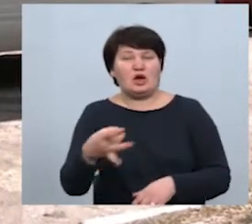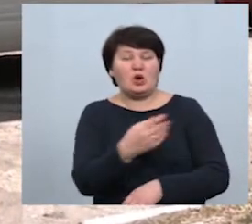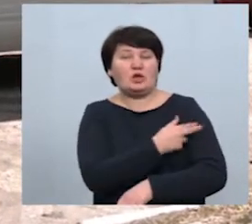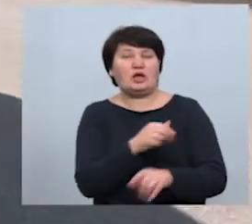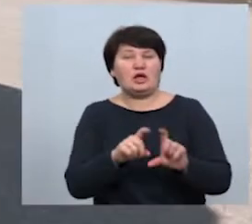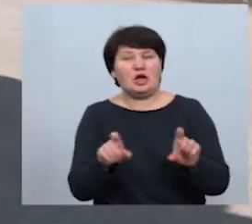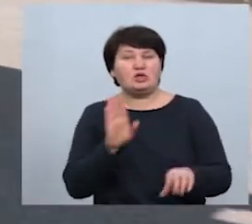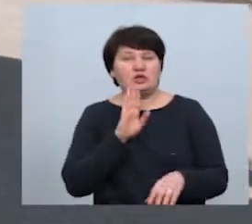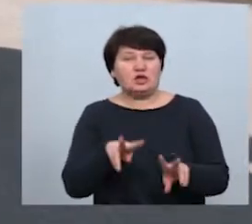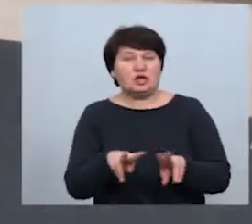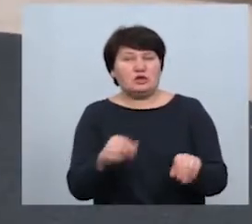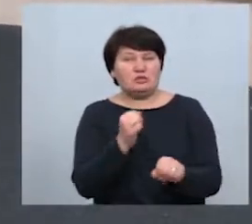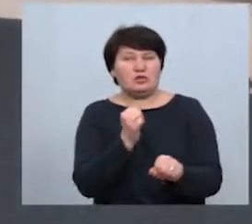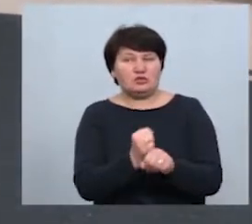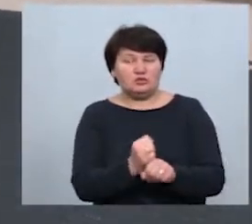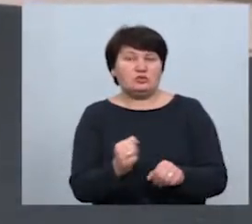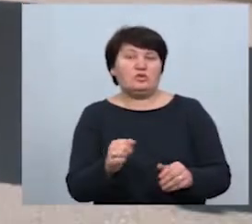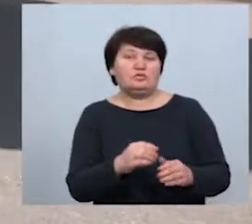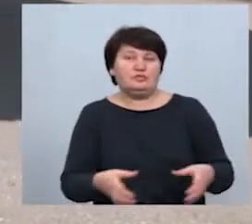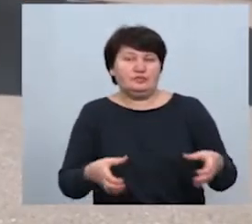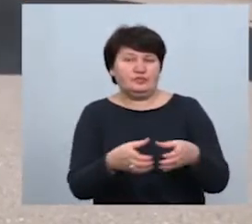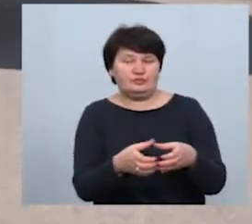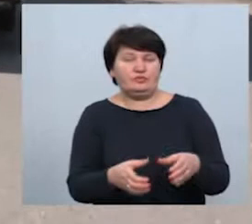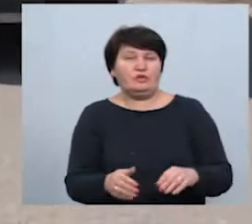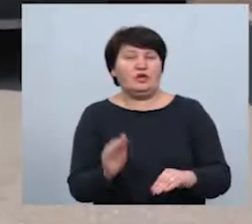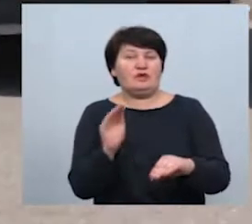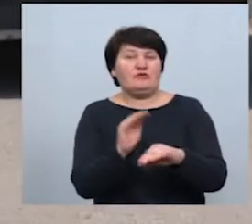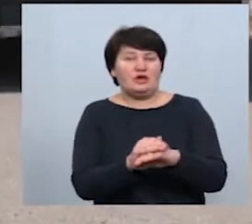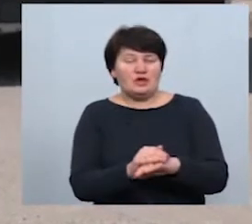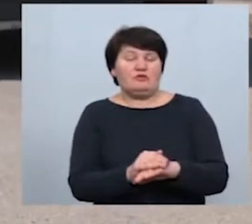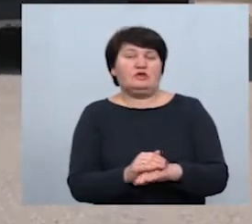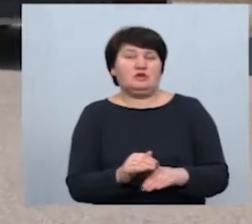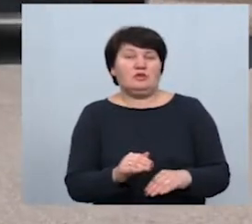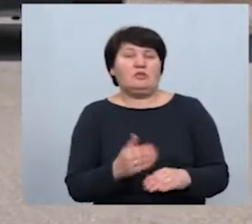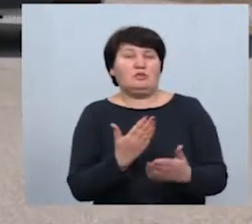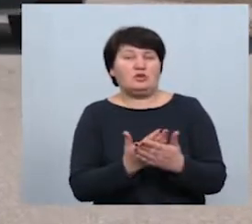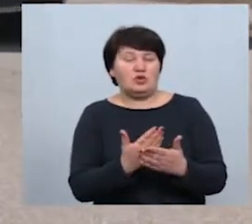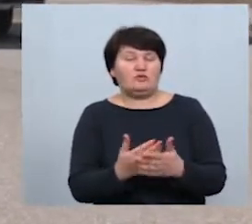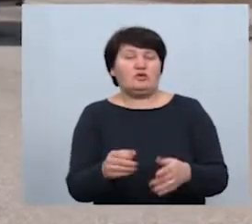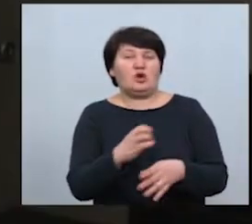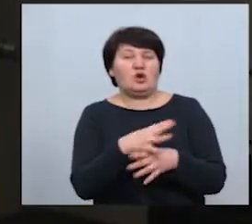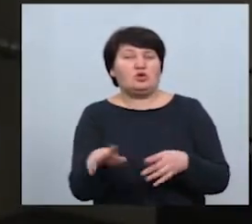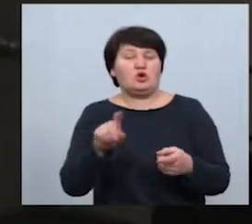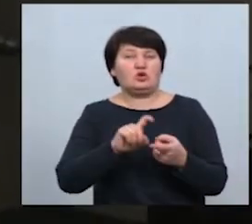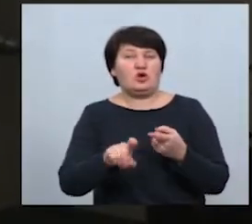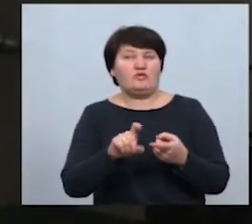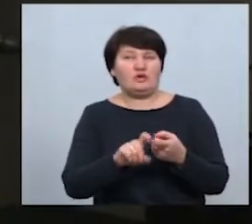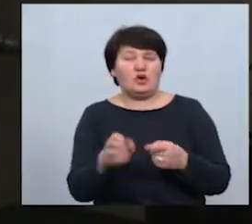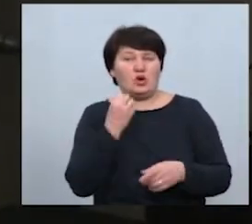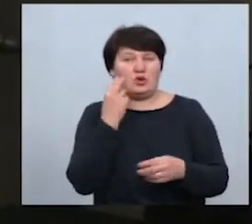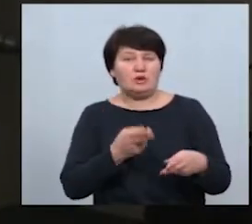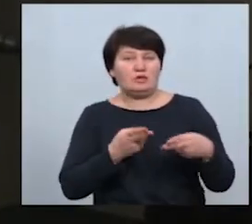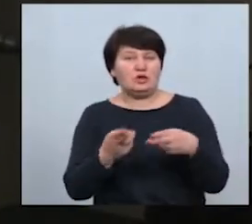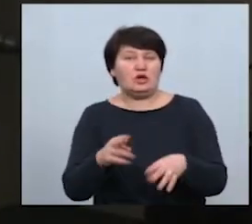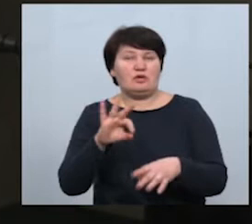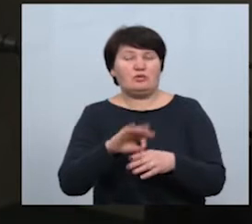Жінка також працює в мобільній бригаді з виявлення підозр на коронавірус. Коли ми приїжджаємо до пацієнта,